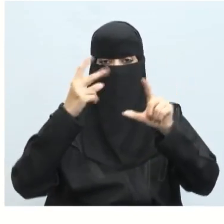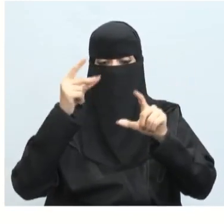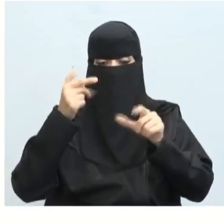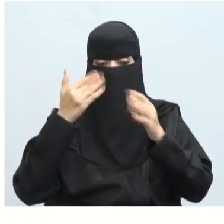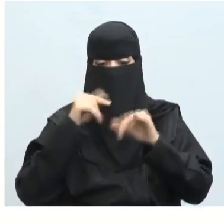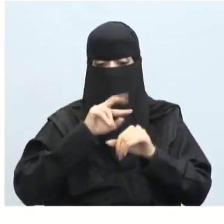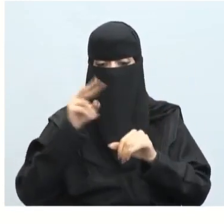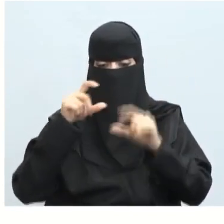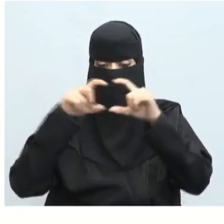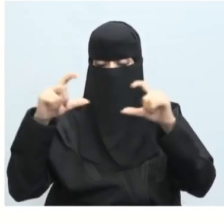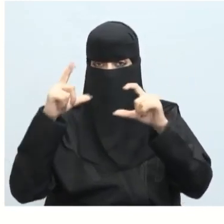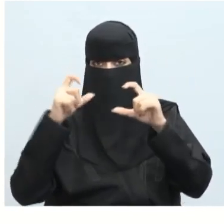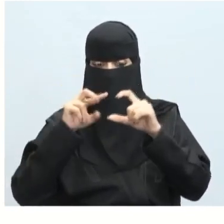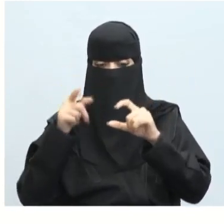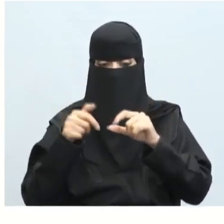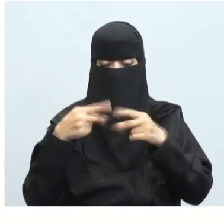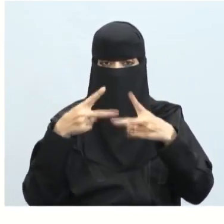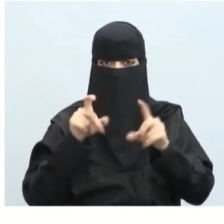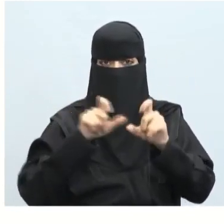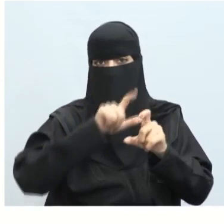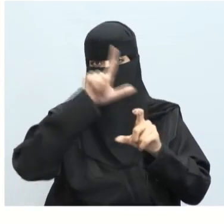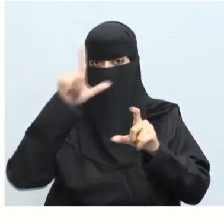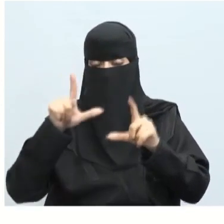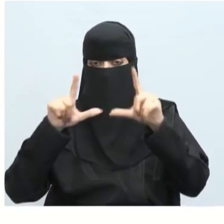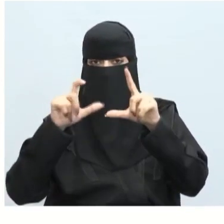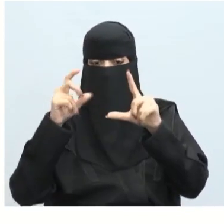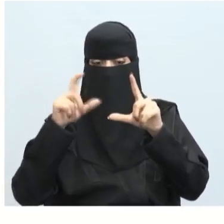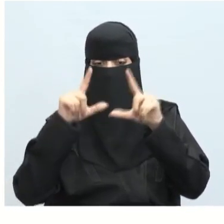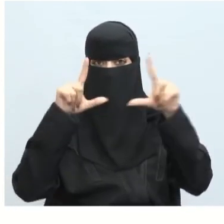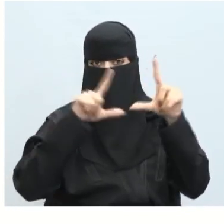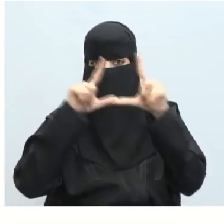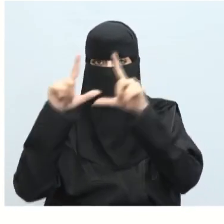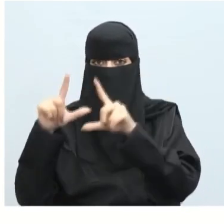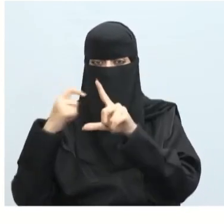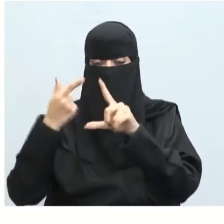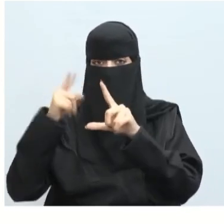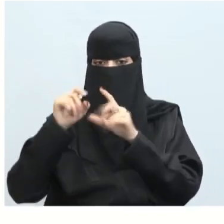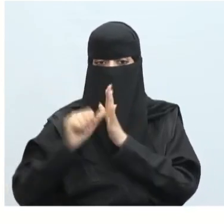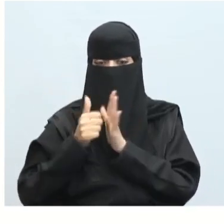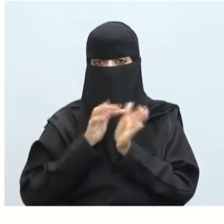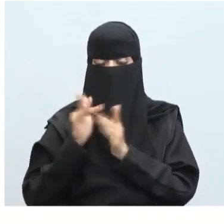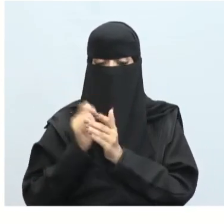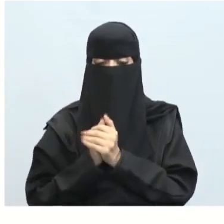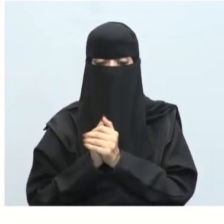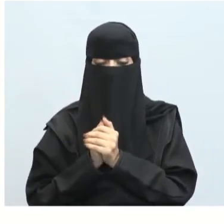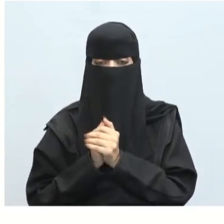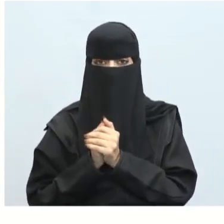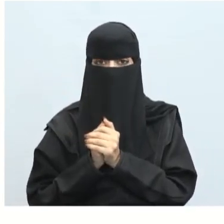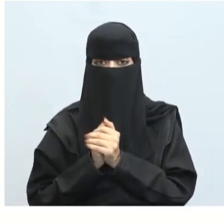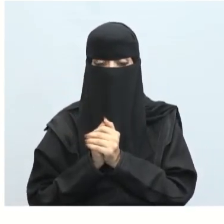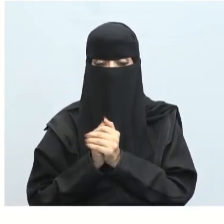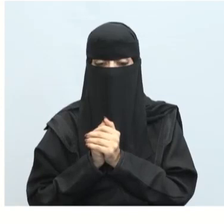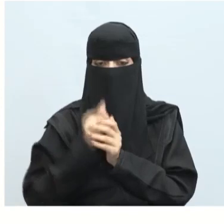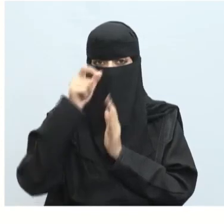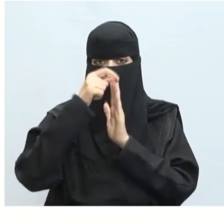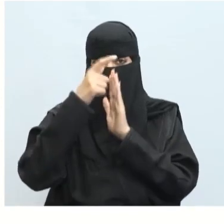اسمه رياض وصورة خاصة بالرياض هذا هو اللست بكر قمنا بإنشاء السابق ننقر عليه يحولني مباشرة على